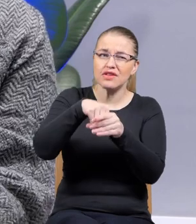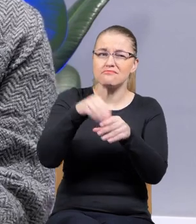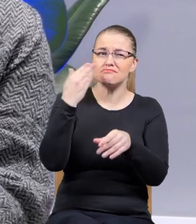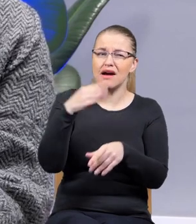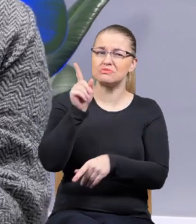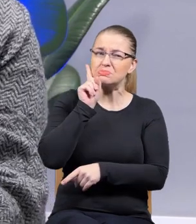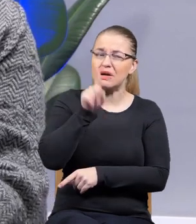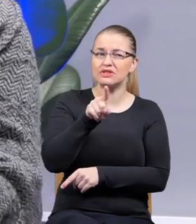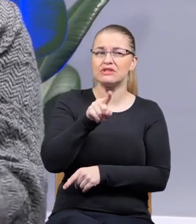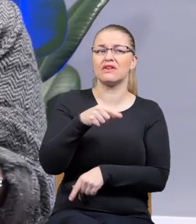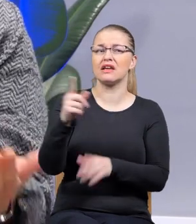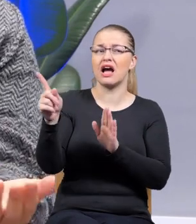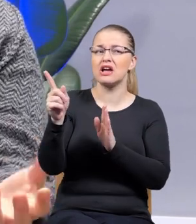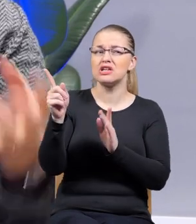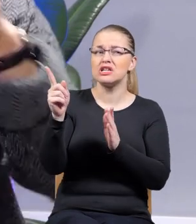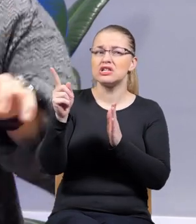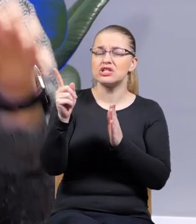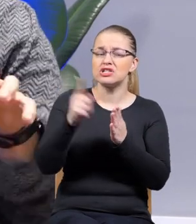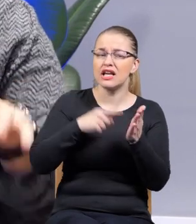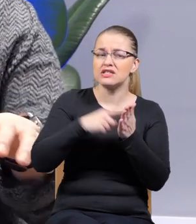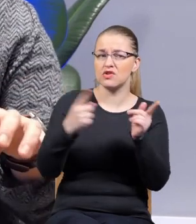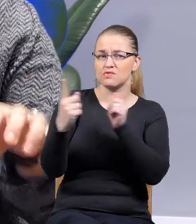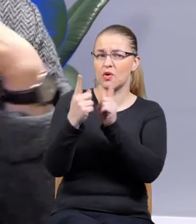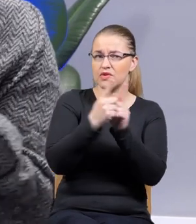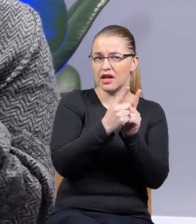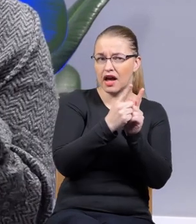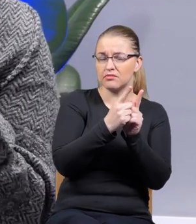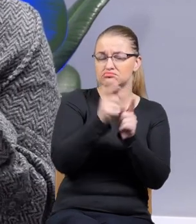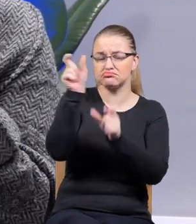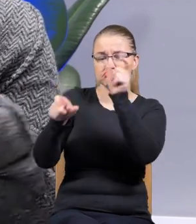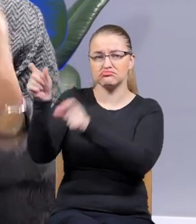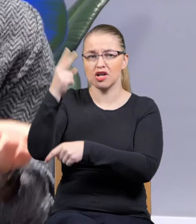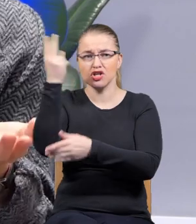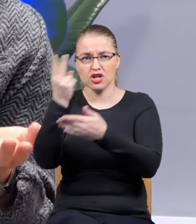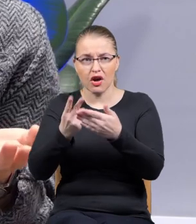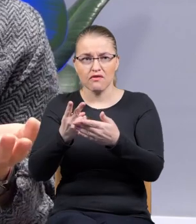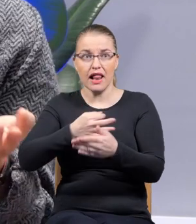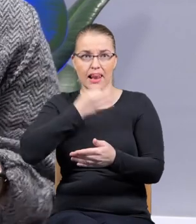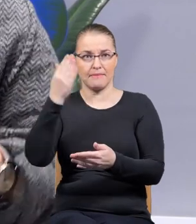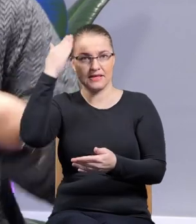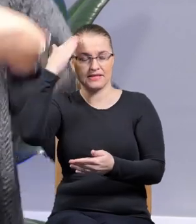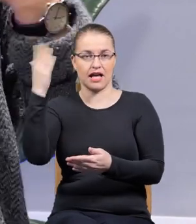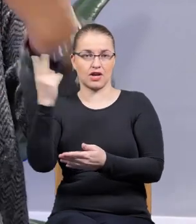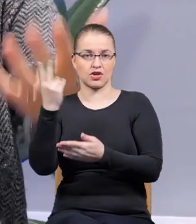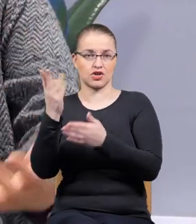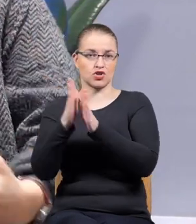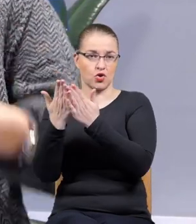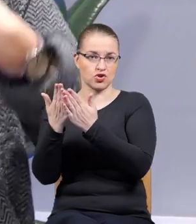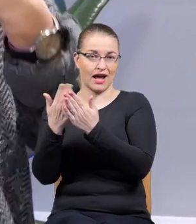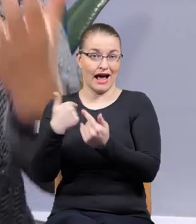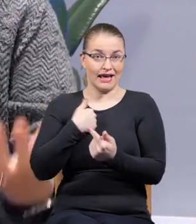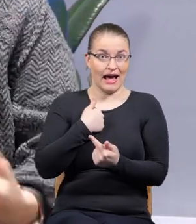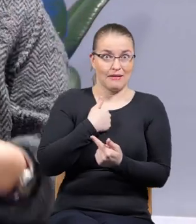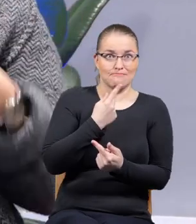że spotykam często czytelników, którzy lepiej znają moją książkę niż ja sama, bo ja już ją zapomniałam, a oni są